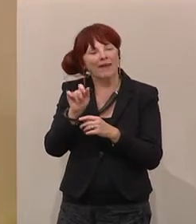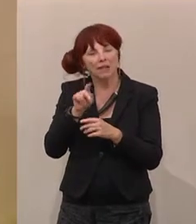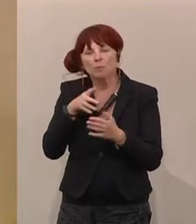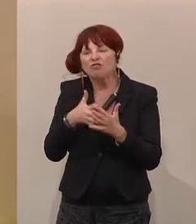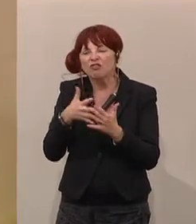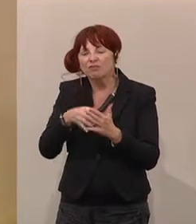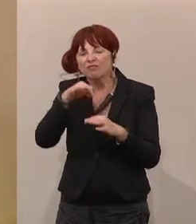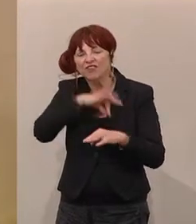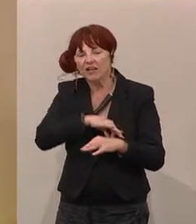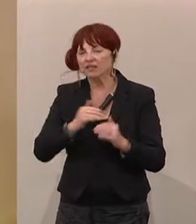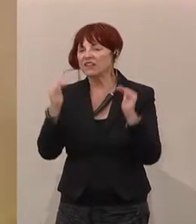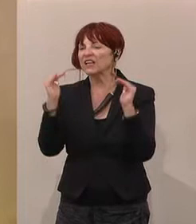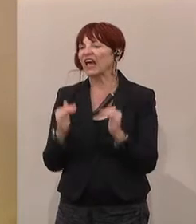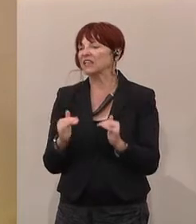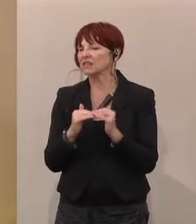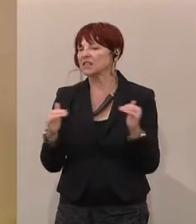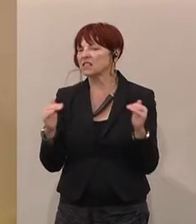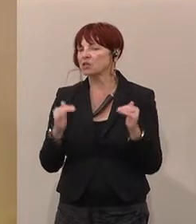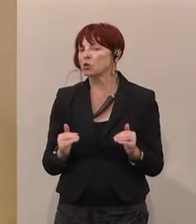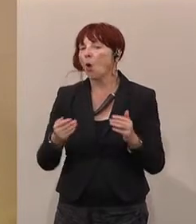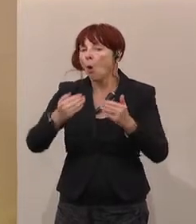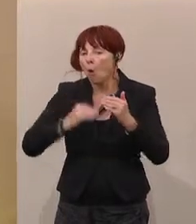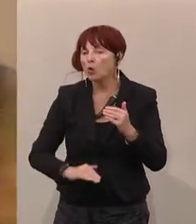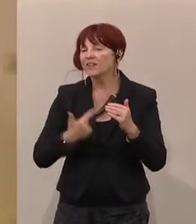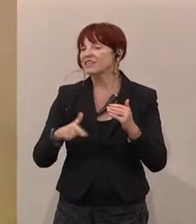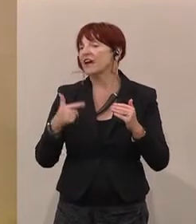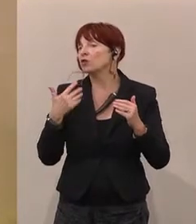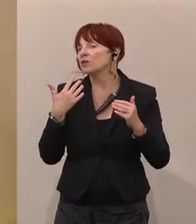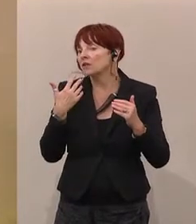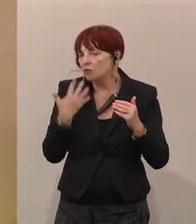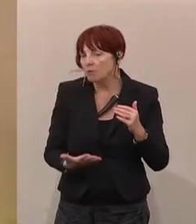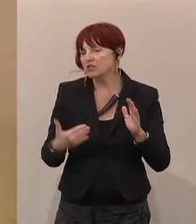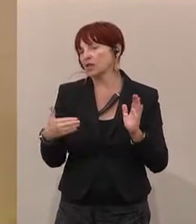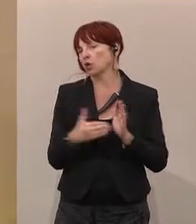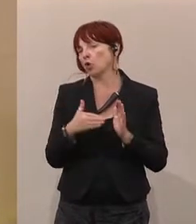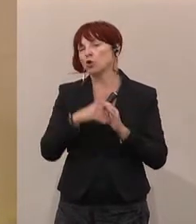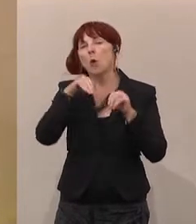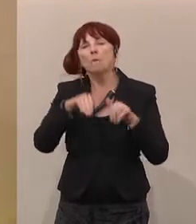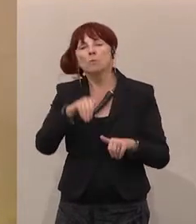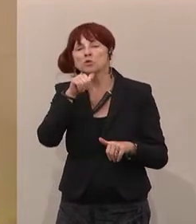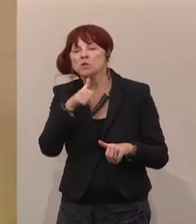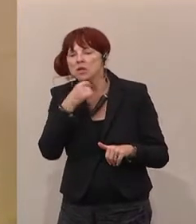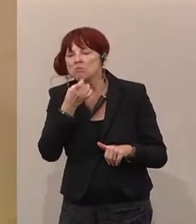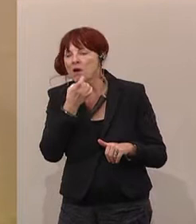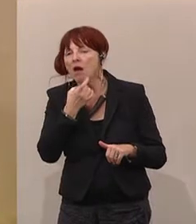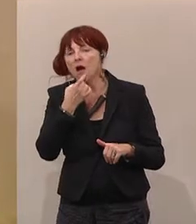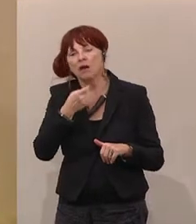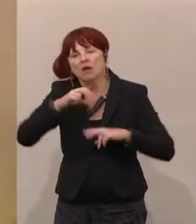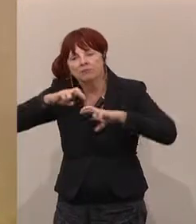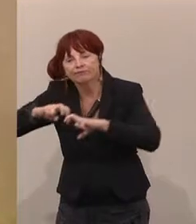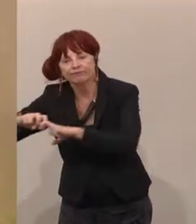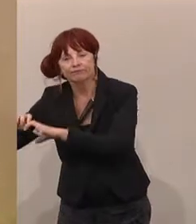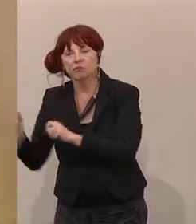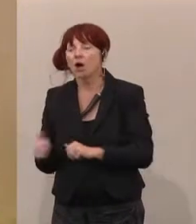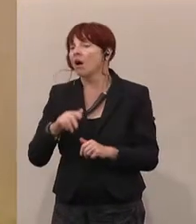Unter 250.000 gibt es keine Prospektpflichten mehr in Zukunft, und zwar weder für Wertpapiere noch für